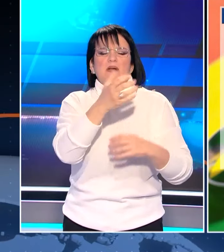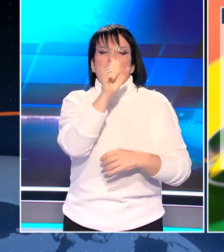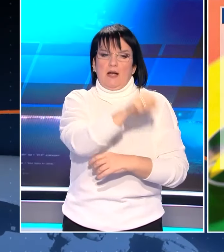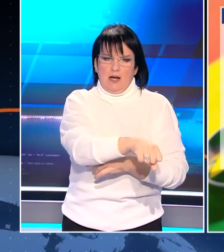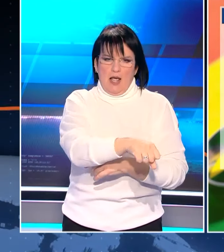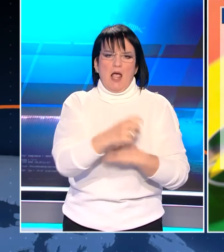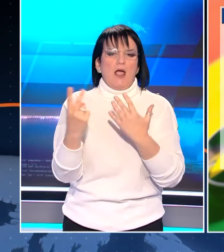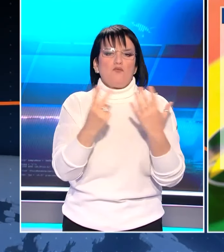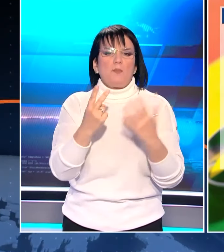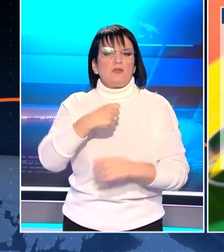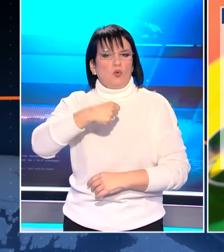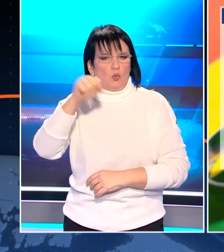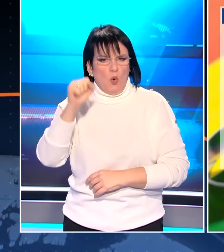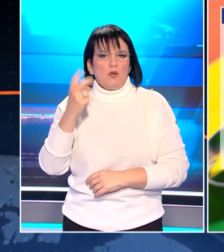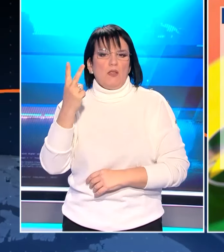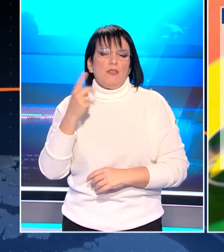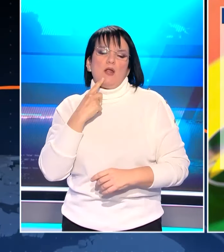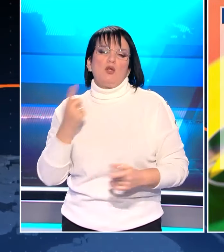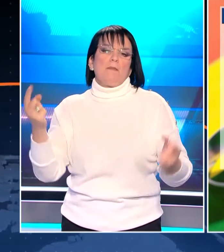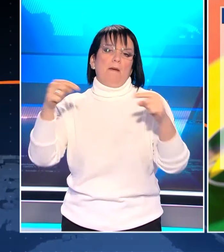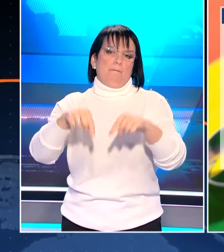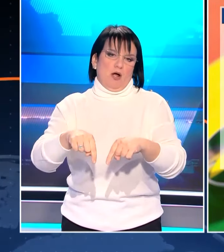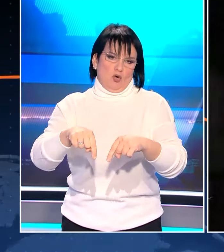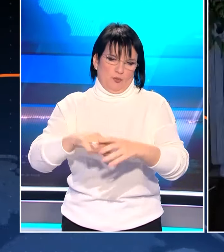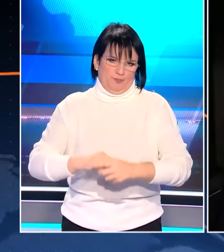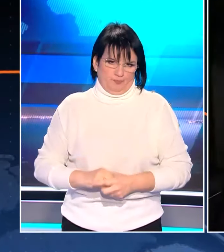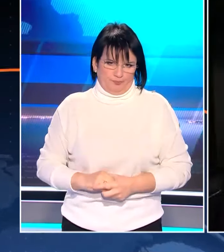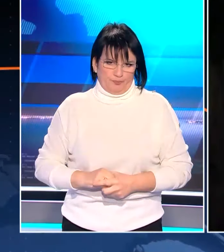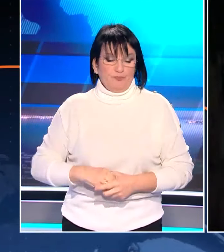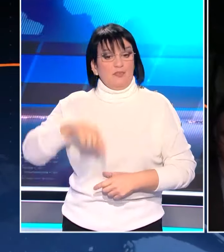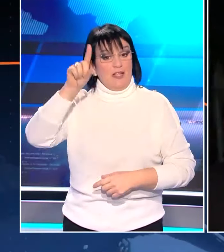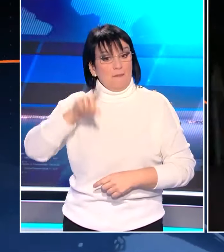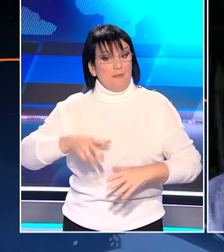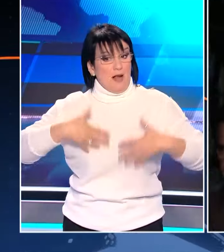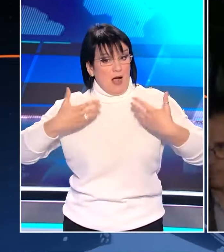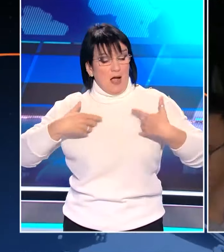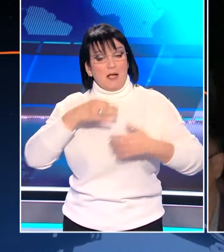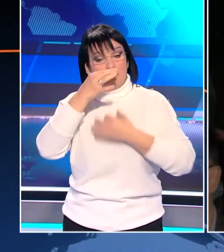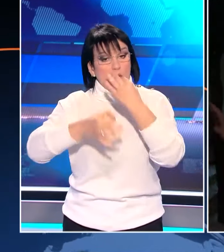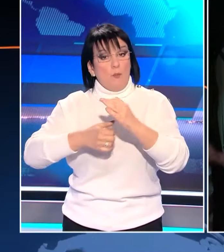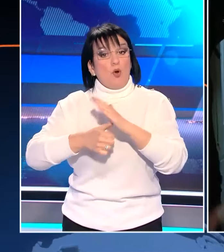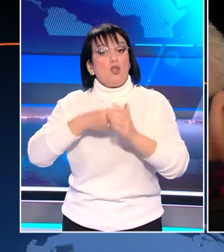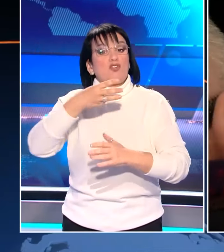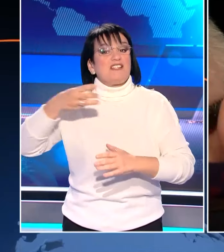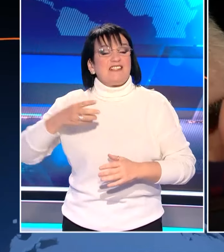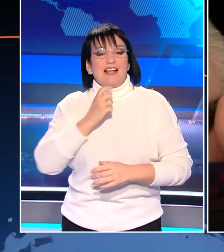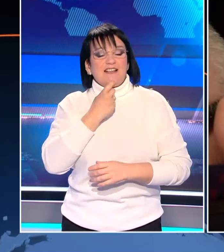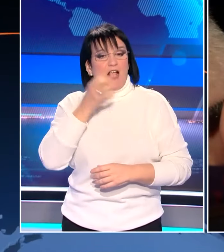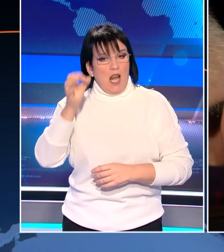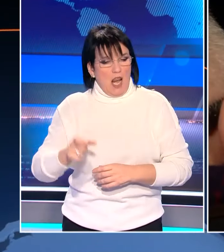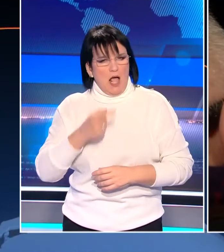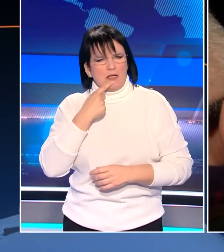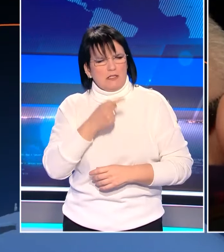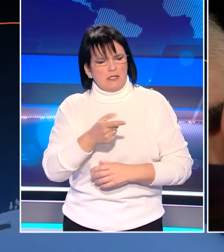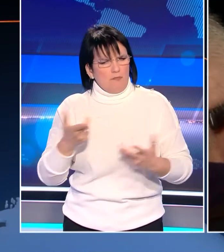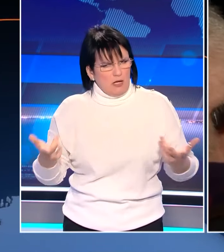είπαν ναι, 77 όχι και δύο δήλωσαν παρών. Για μέρα χαράς μίλησε σε δηλώσεις του ο Στέφανος Κασελάκης. Πολύ υπερήφανος για το